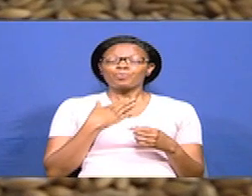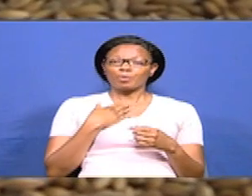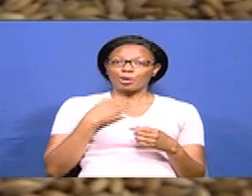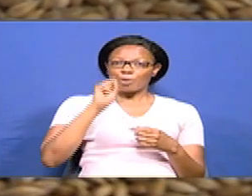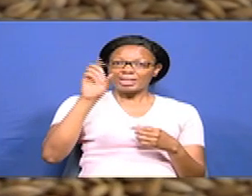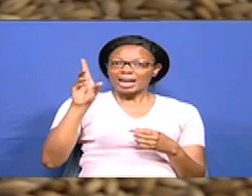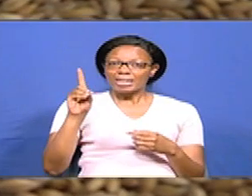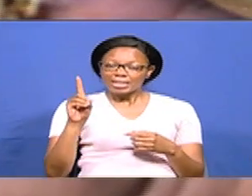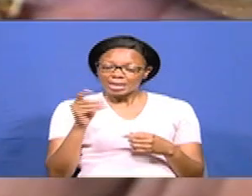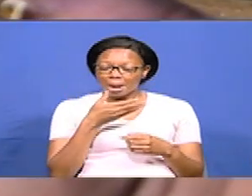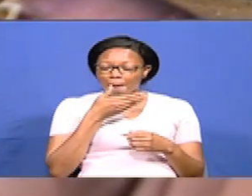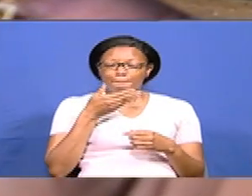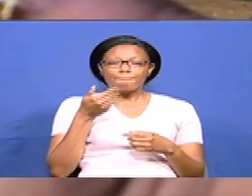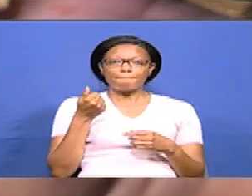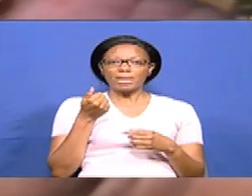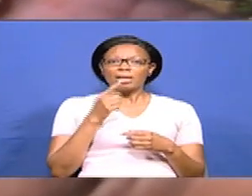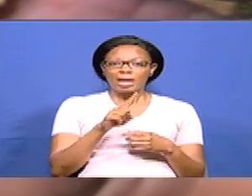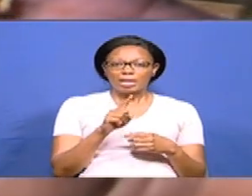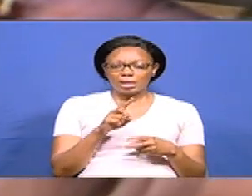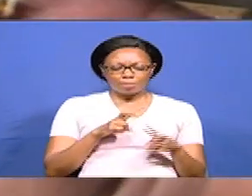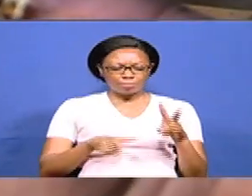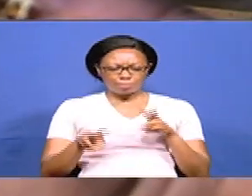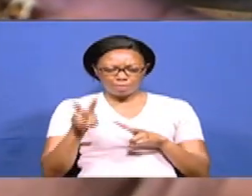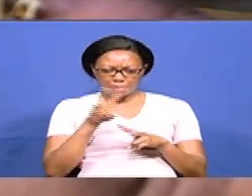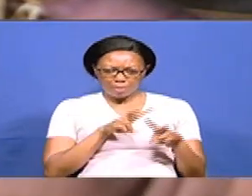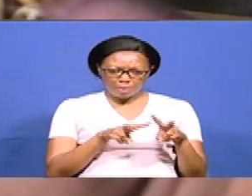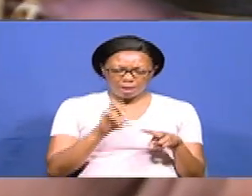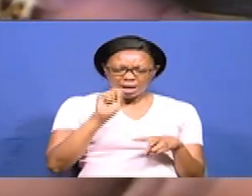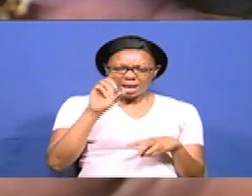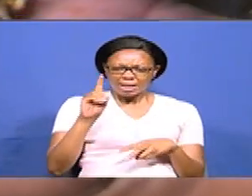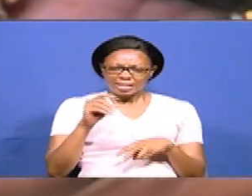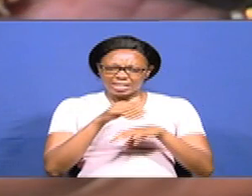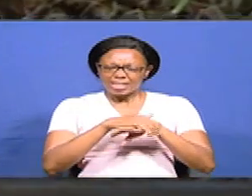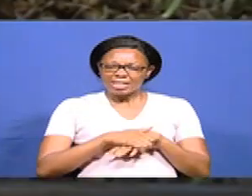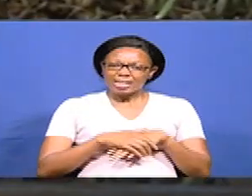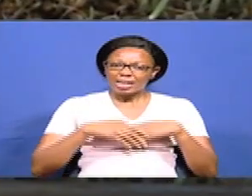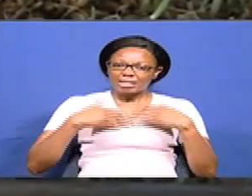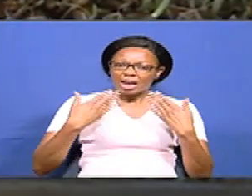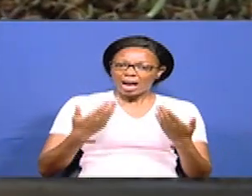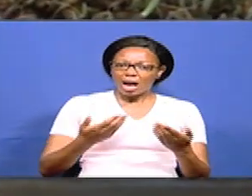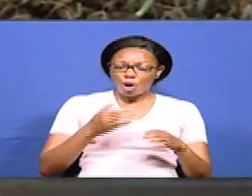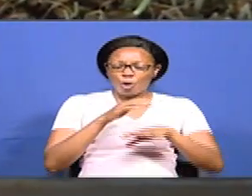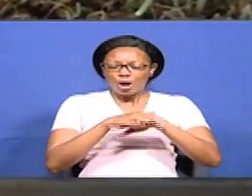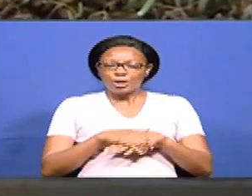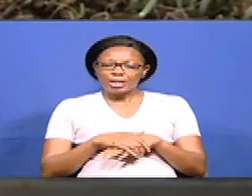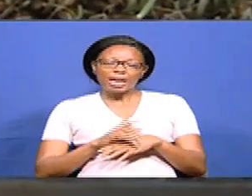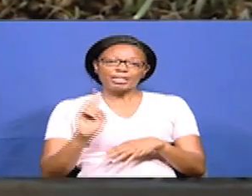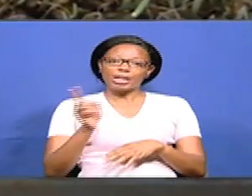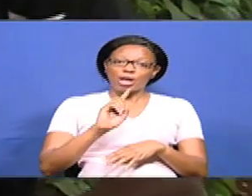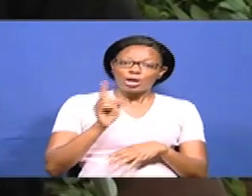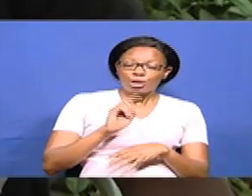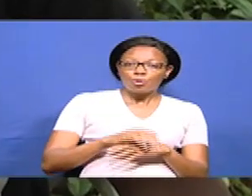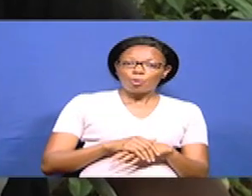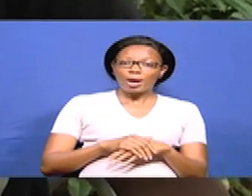na safi za kupanda, wawo huchunguza mbegu zao kwa majini ni ainaipi na wanazitua wapi kabla ya kununua. Tugu